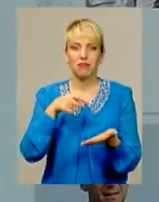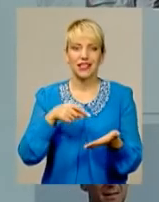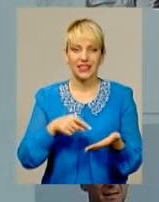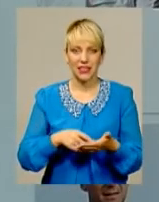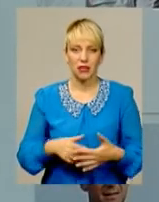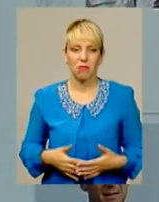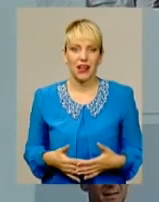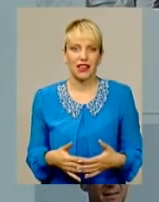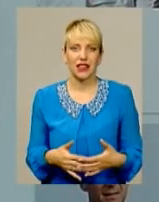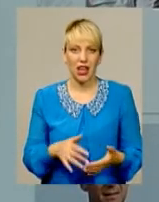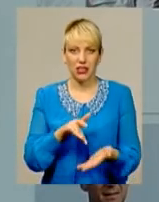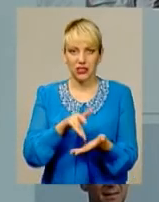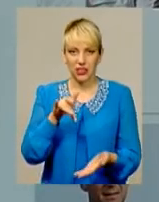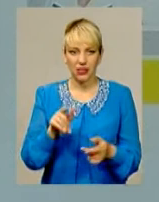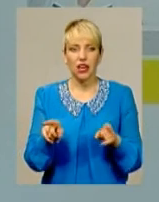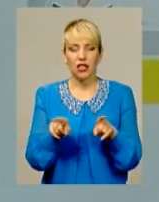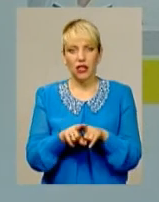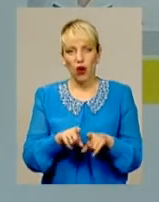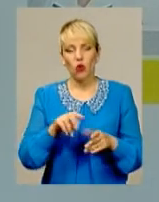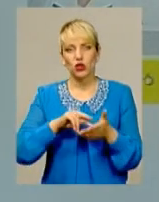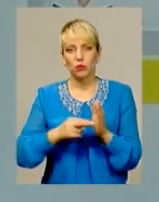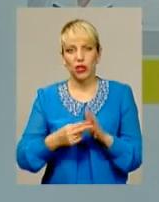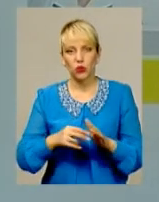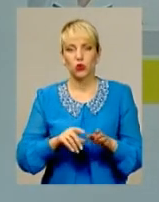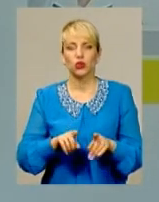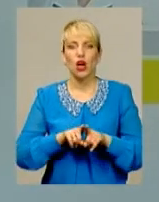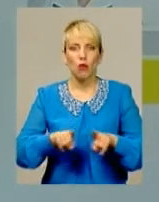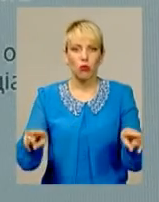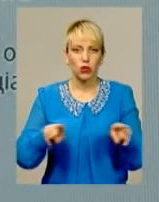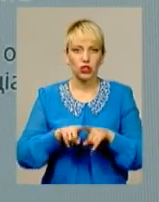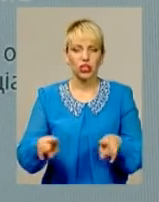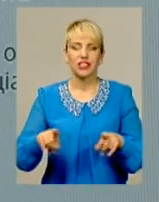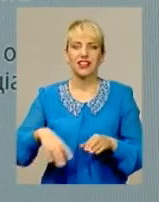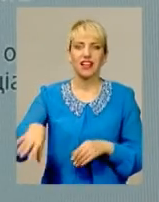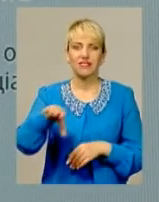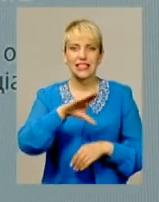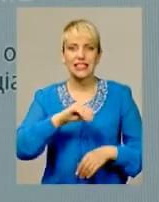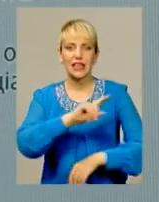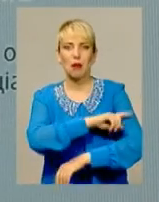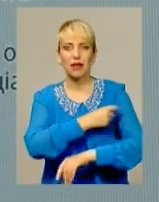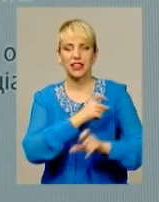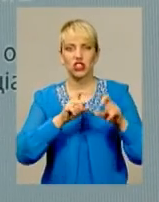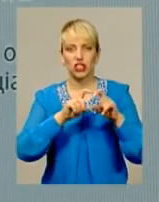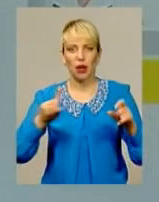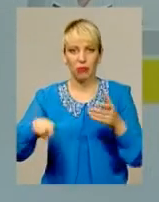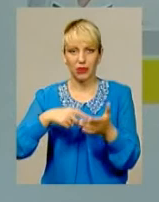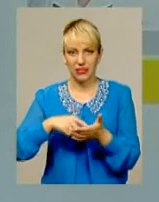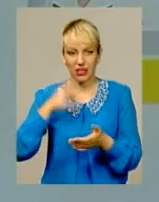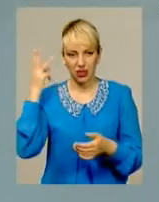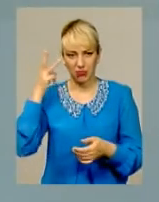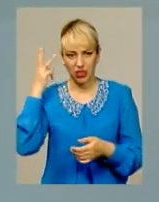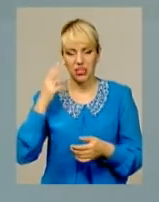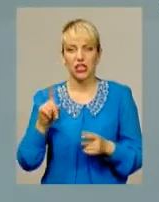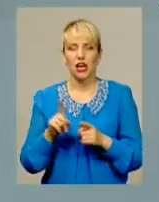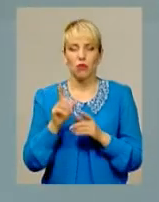Поширювати досвід планують і на інші медичні заклади, поки що Хмельницького. А ще вдосконалювати систему для більшої зручності